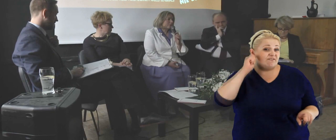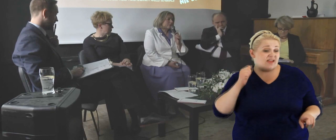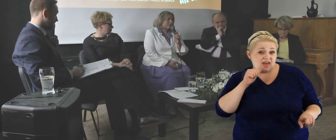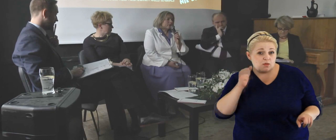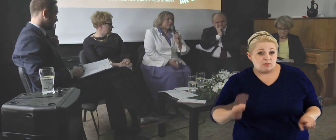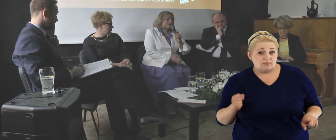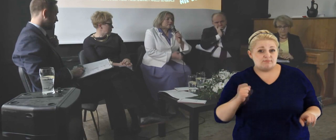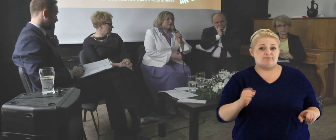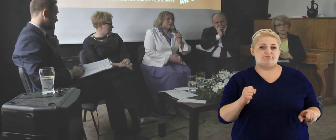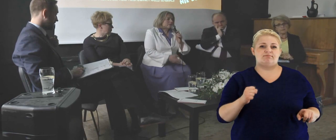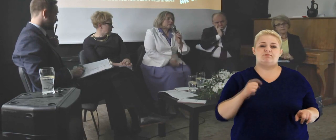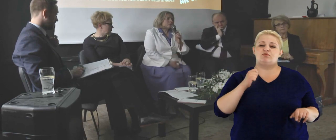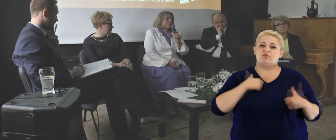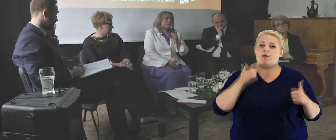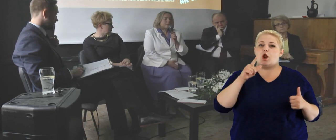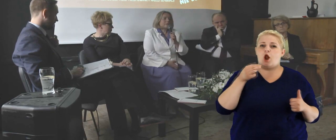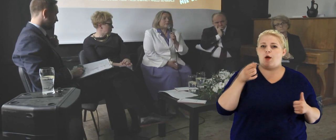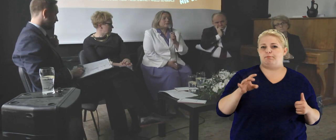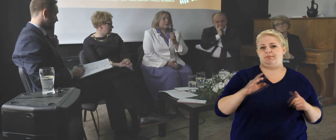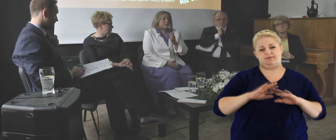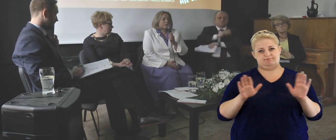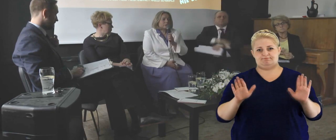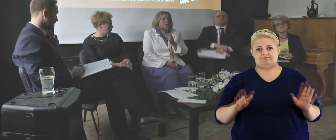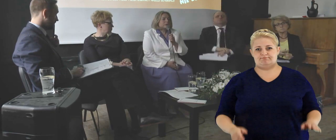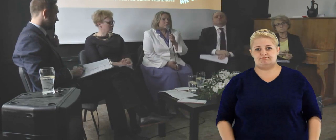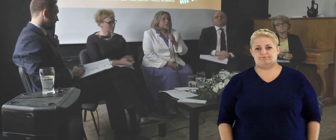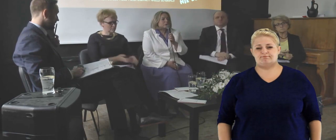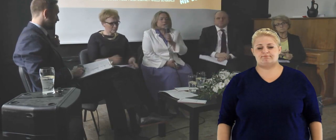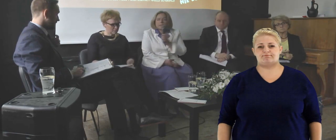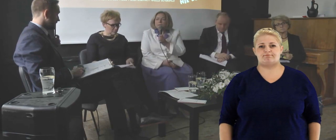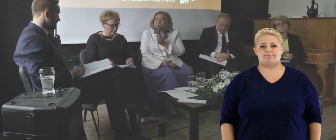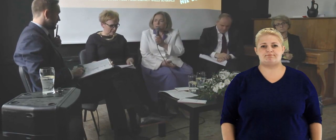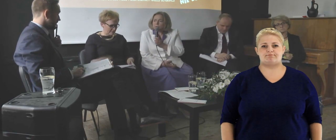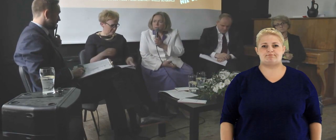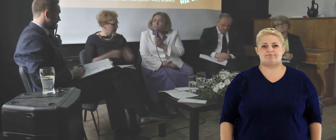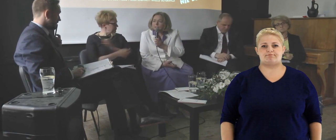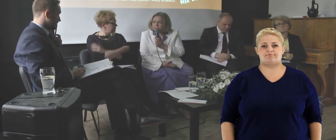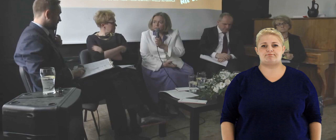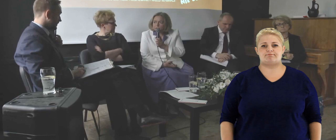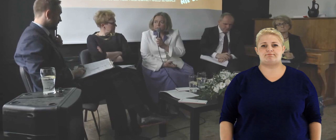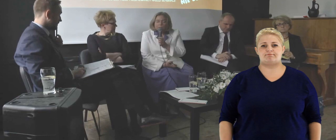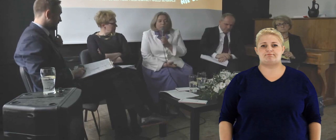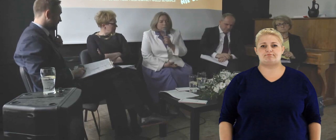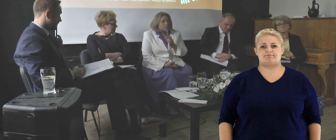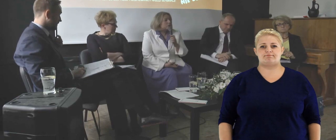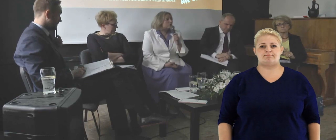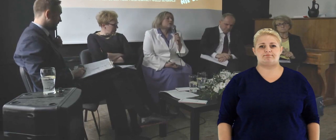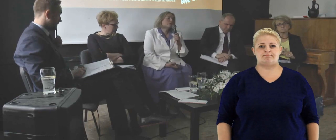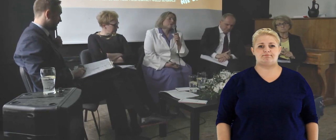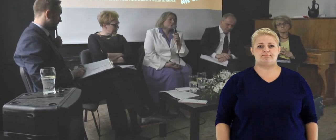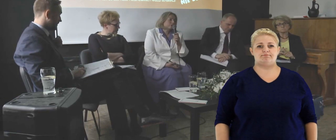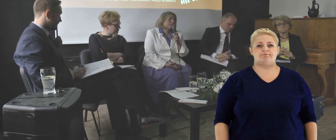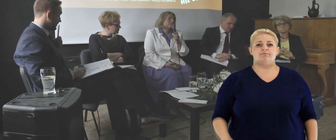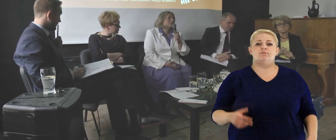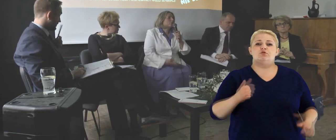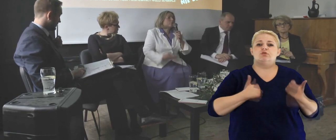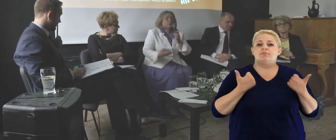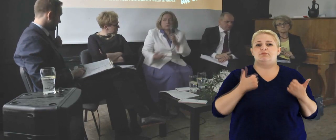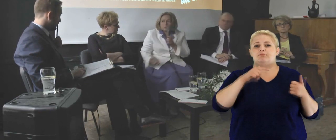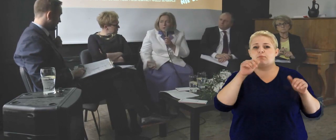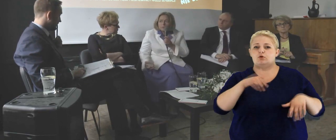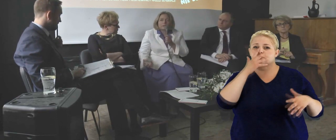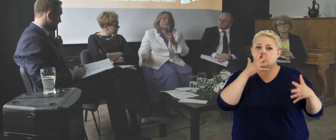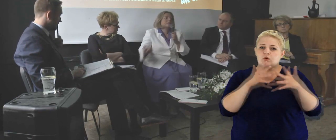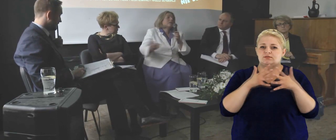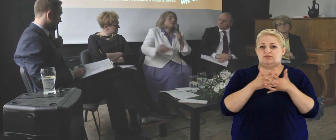przed, powiedziałabym, lobbingiem w takim sensie, żeby, żeby móc je, że, ocenić to, co, o czym nas chcą